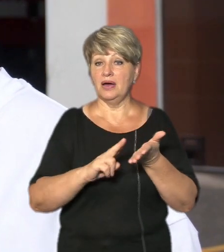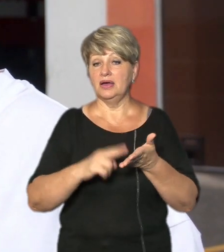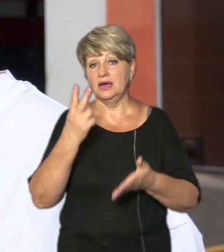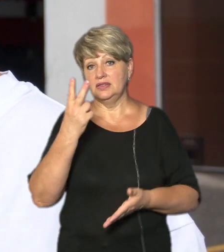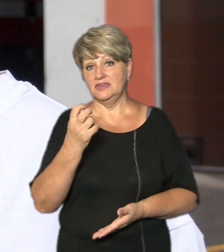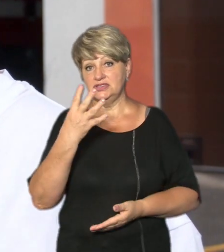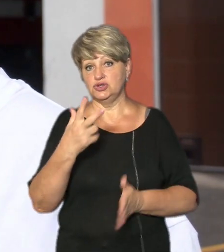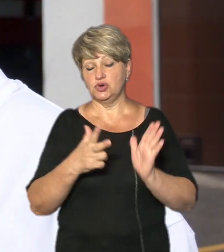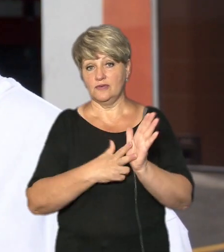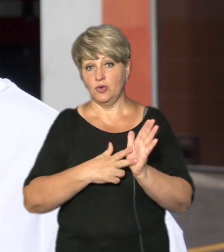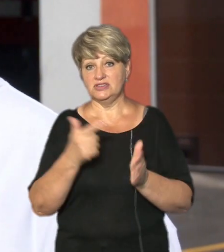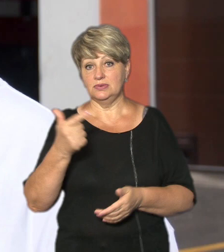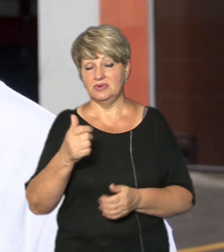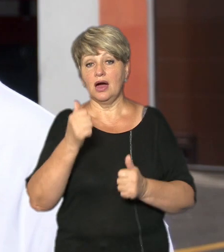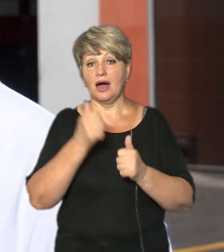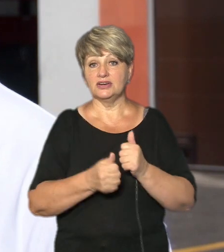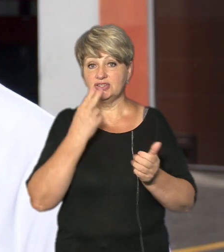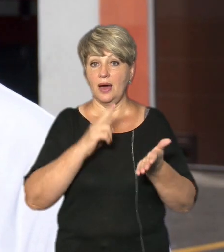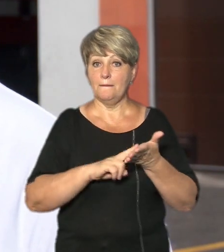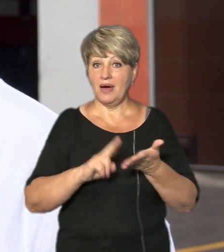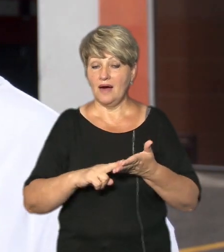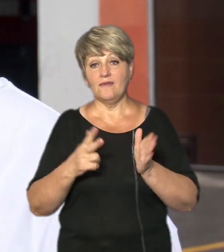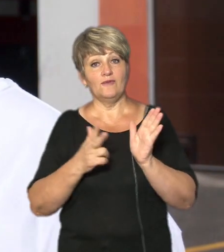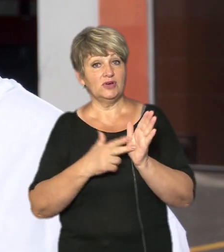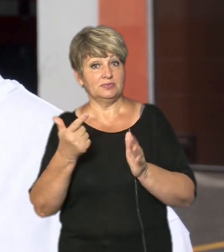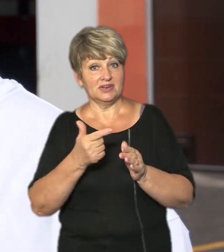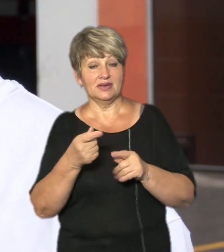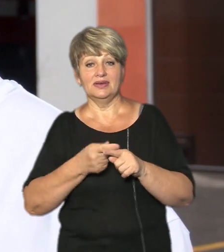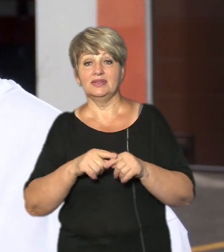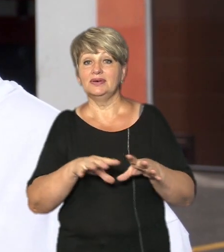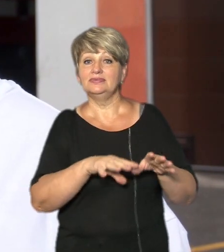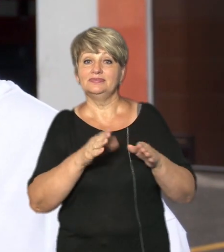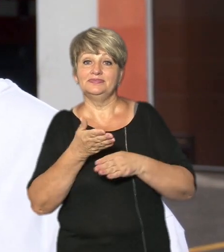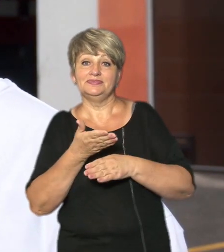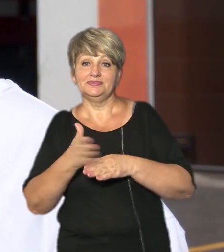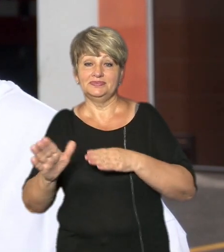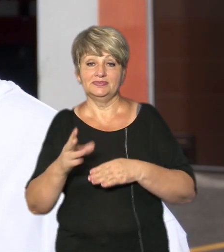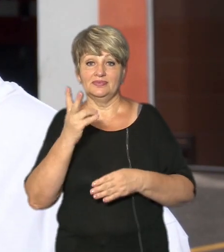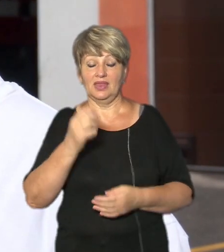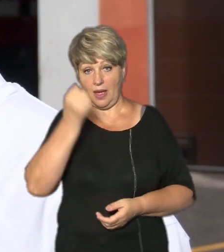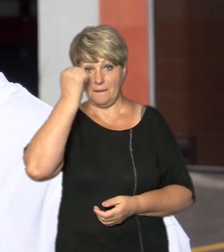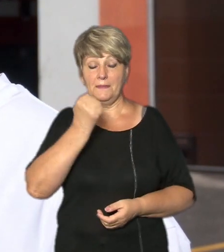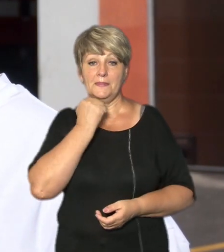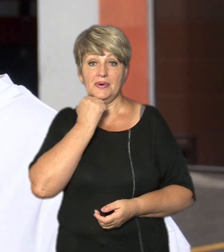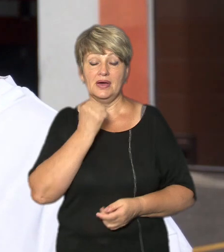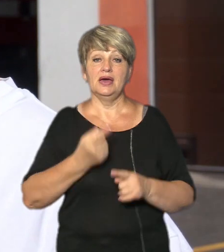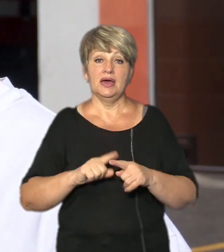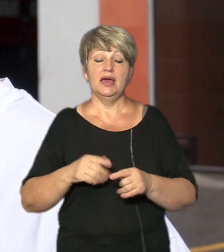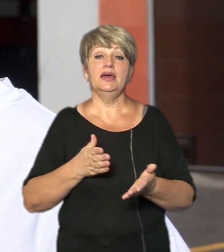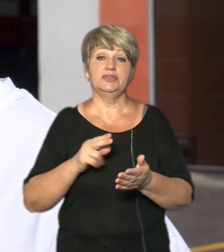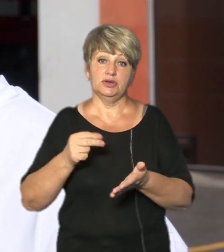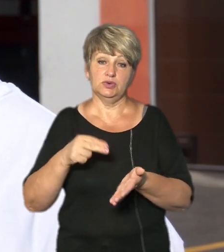Де по 8 гривень з кожної марочки йде на благодійність Тобто вартість самої окремо одної марки 23 гривні Це вартість послуг